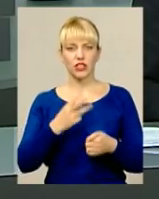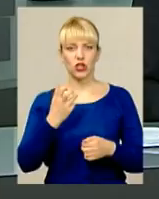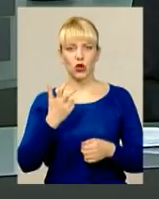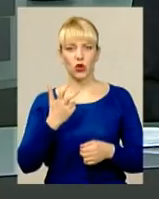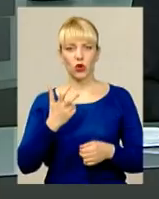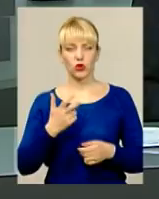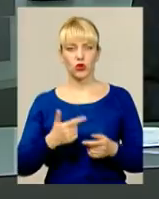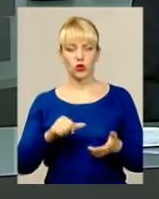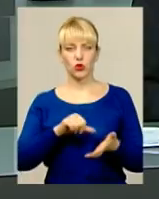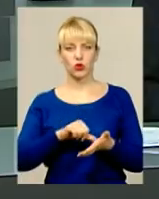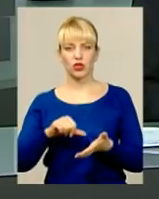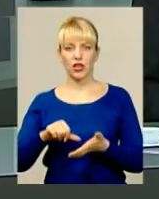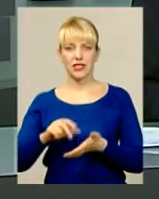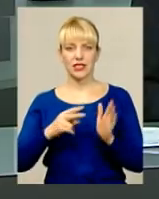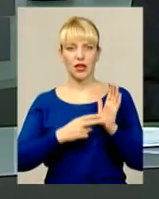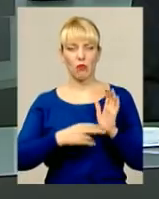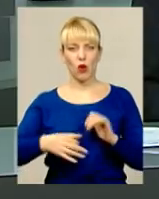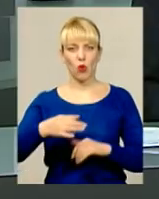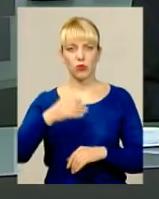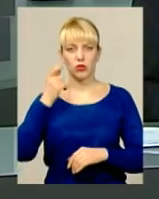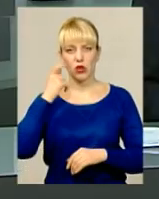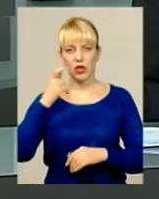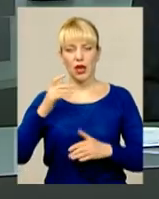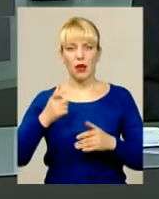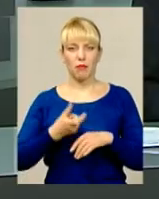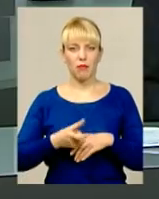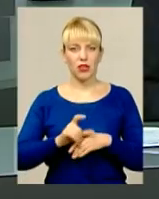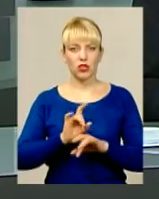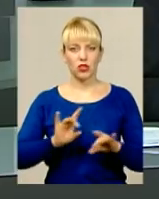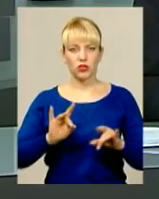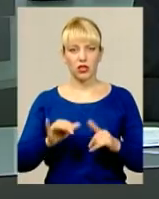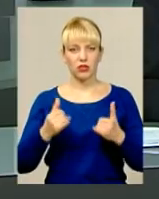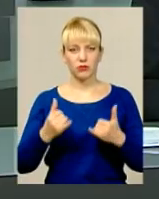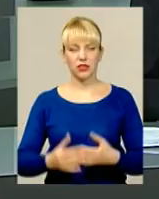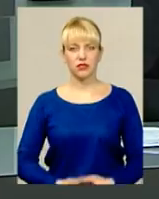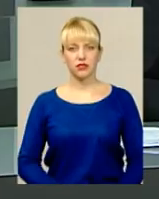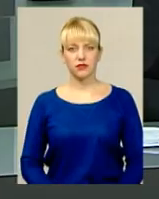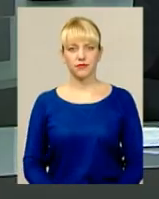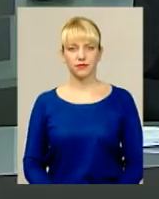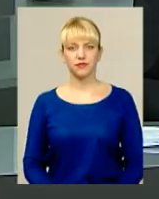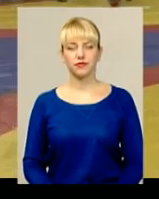учасників із семи областей України. Більше про здобутки наших спортсменів – дивіться далі.